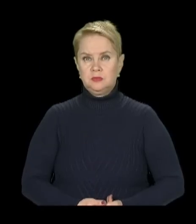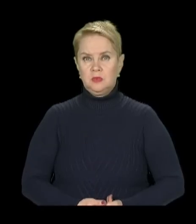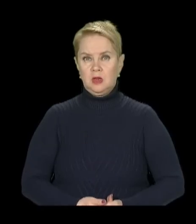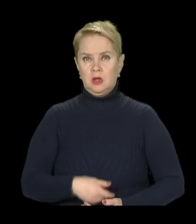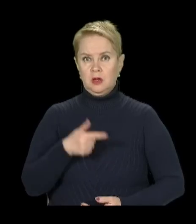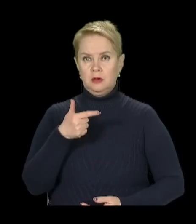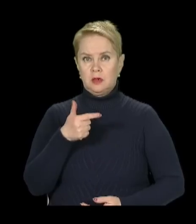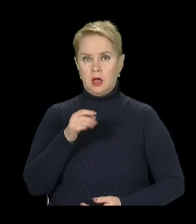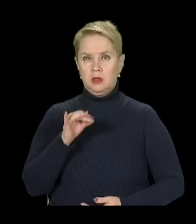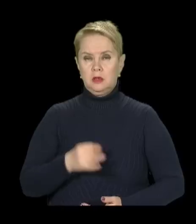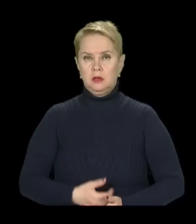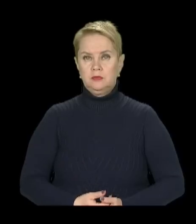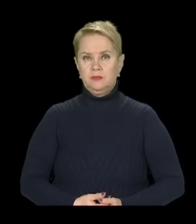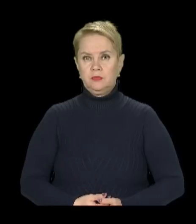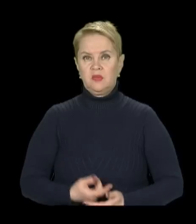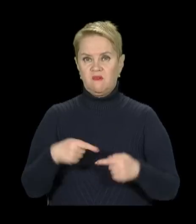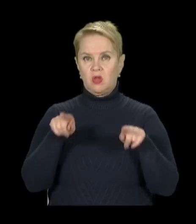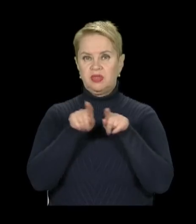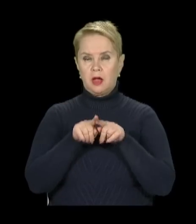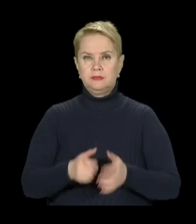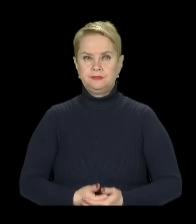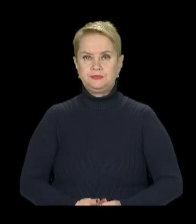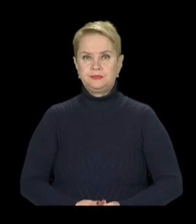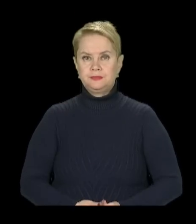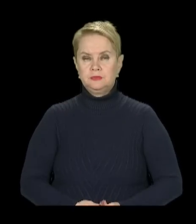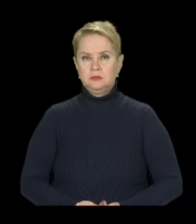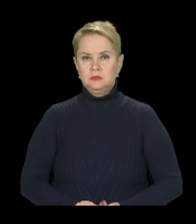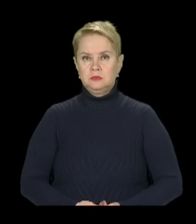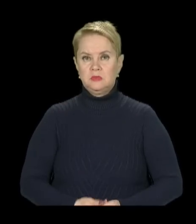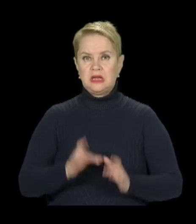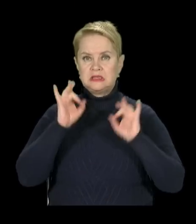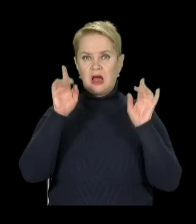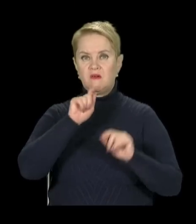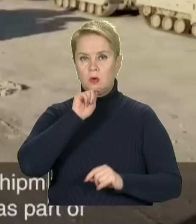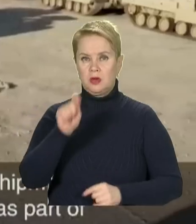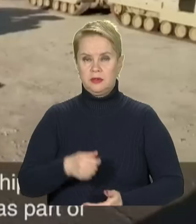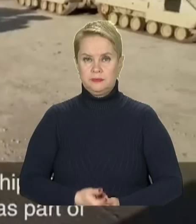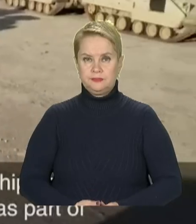Вон що-то горі. Ось так. Слава Україні!